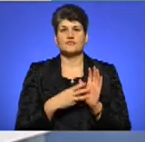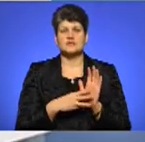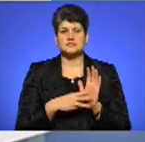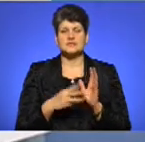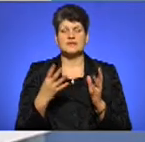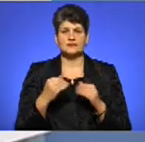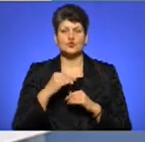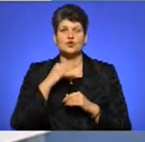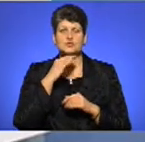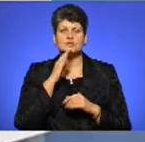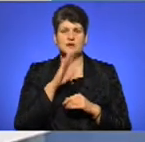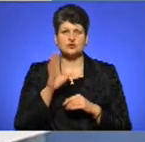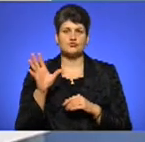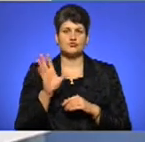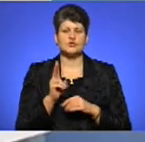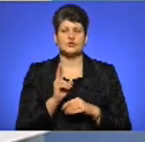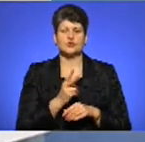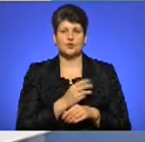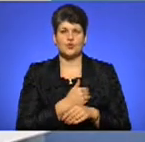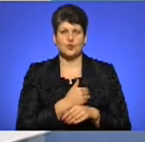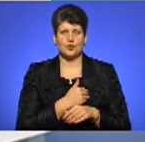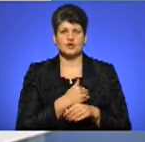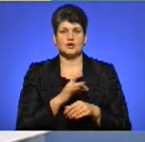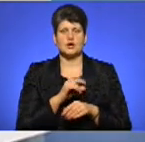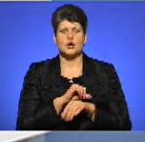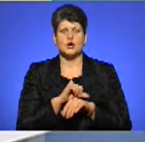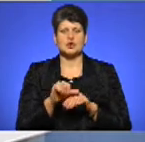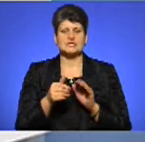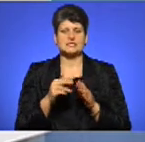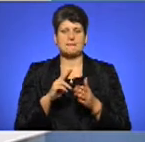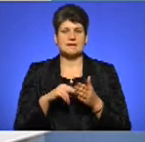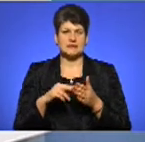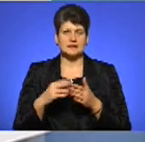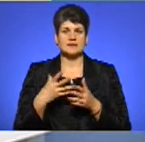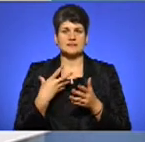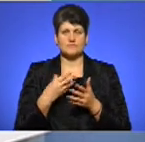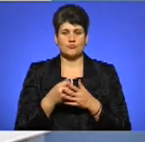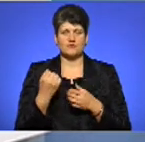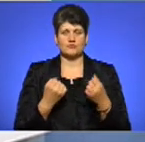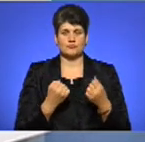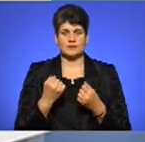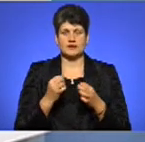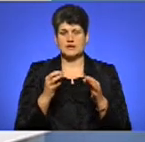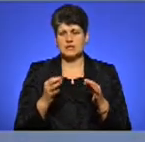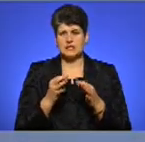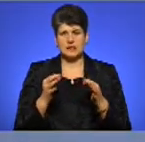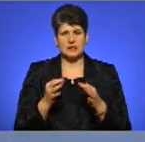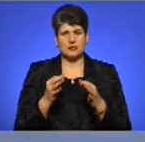достатньо, аби всі охочі розмитнили свої автомобілі в закордонних номерах? Насправді, ніколи не